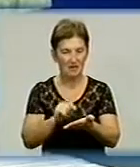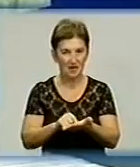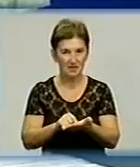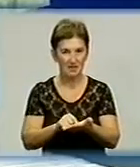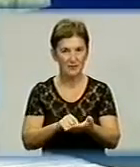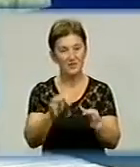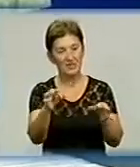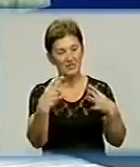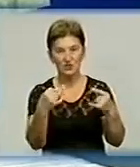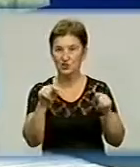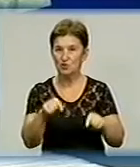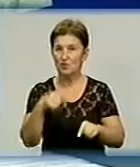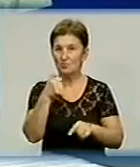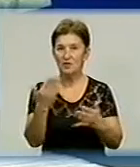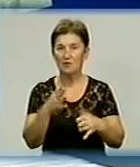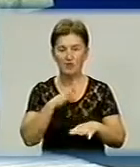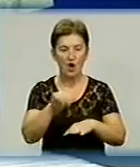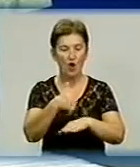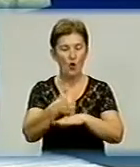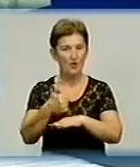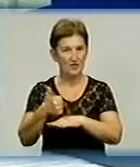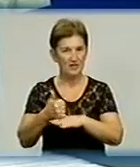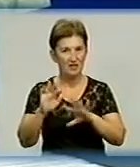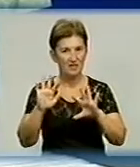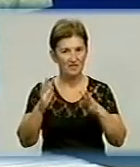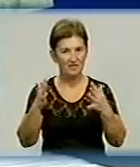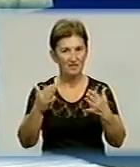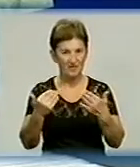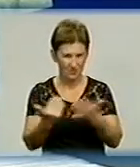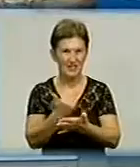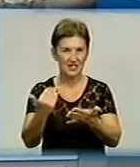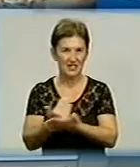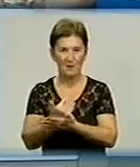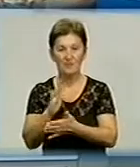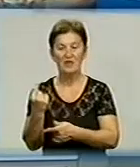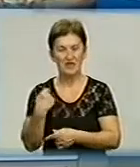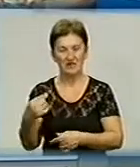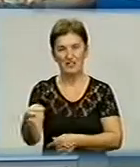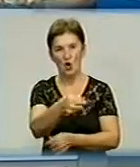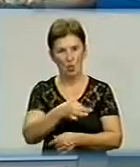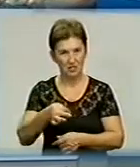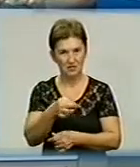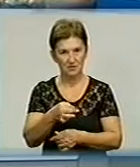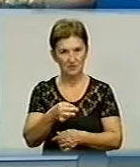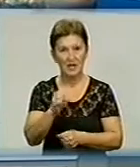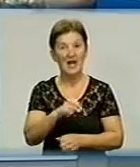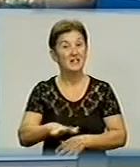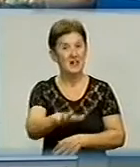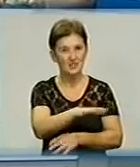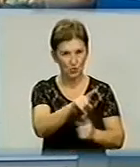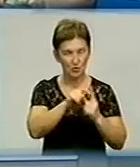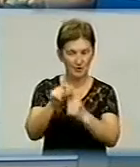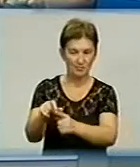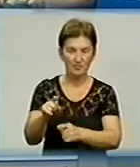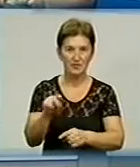Розкажіть, будь ласка, цього року, які були головні відкриття археологічні на Кіровоградщині в Кіровоградській області? Власне, на території Кіровоградської області